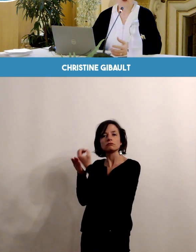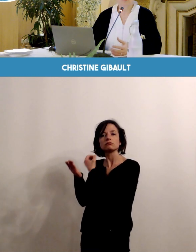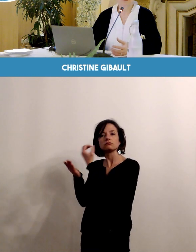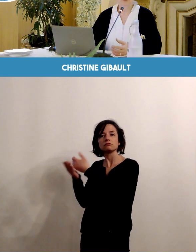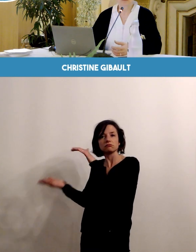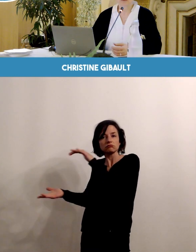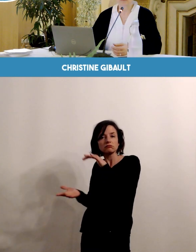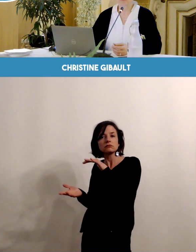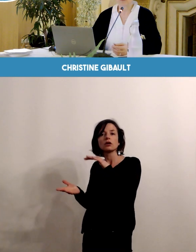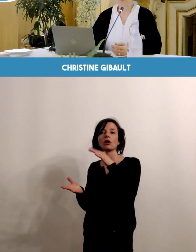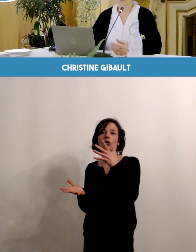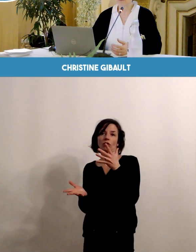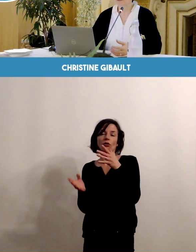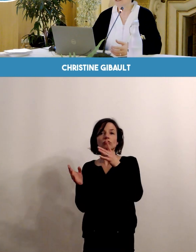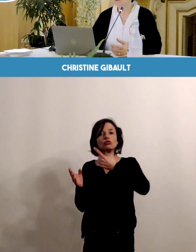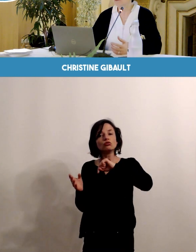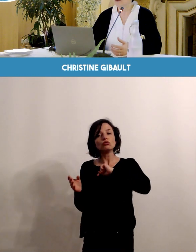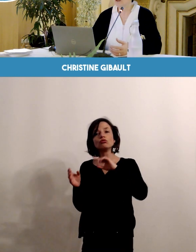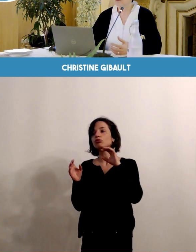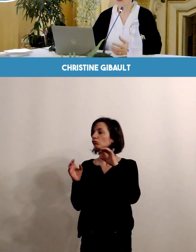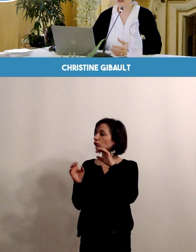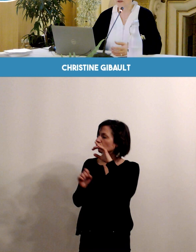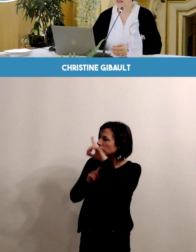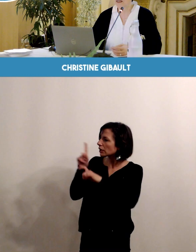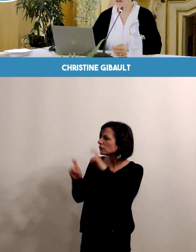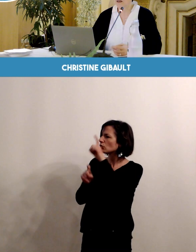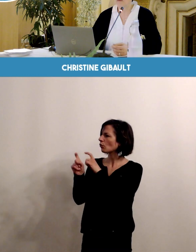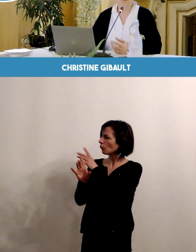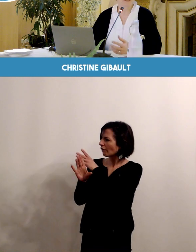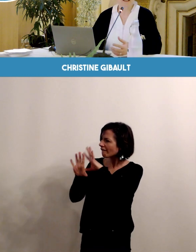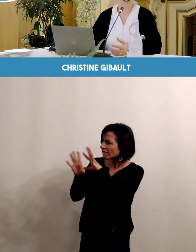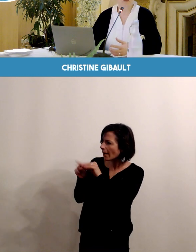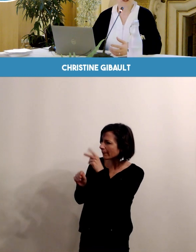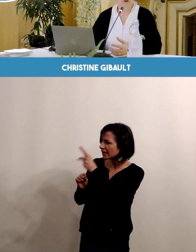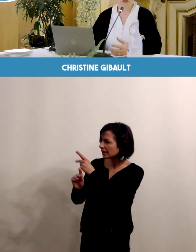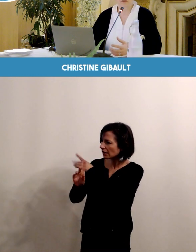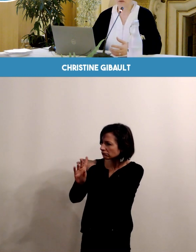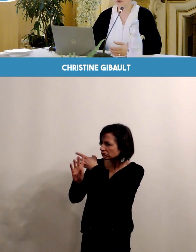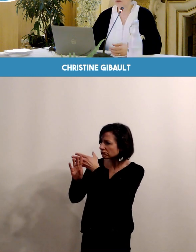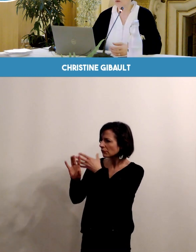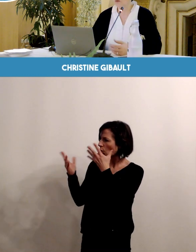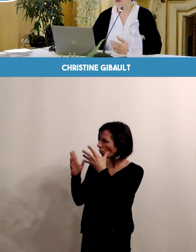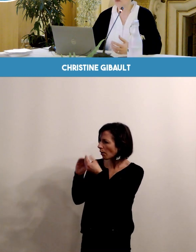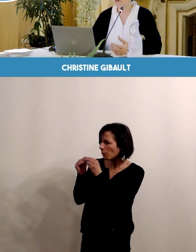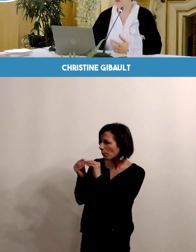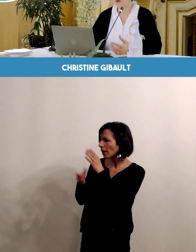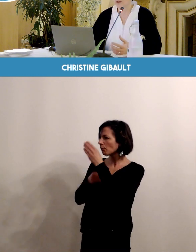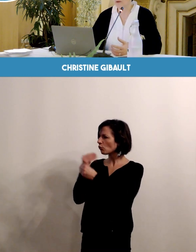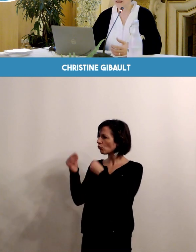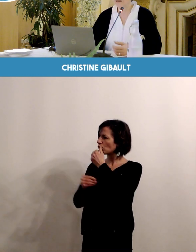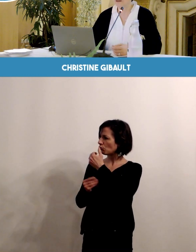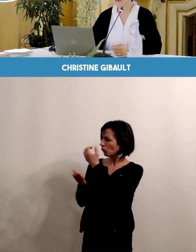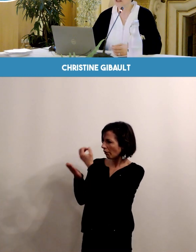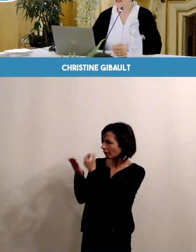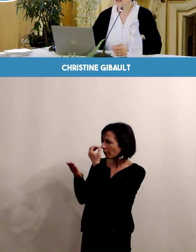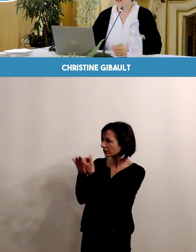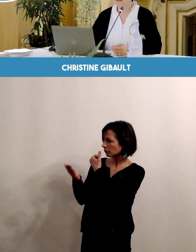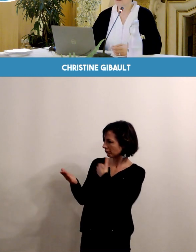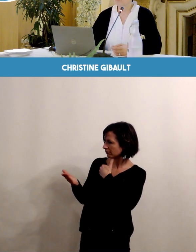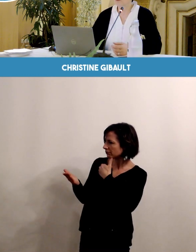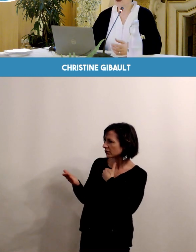un certain nombre de questions que l'on vous pose sur vos antécédents familiaux, personnels, mais aussi un certain nombre d'informations que l'on va vous transmettre